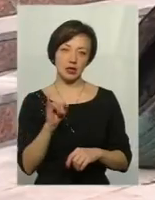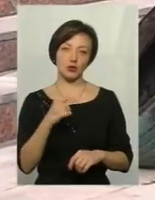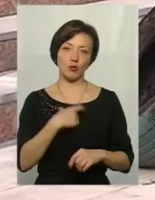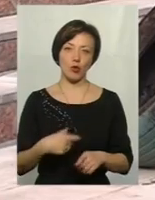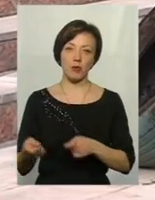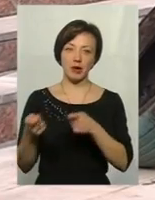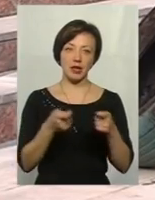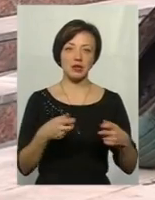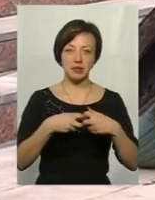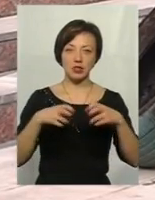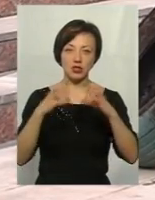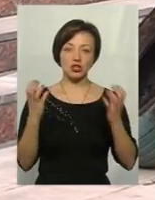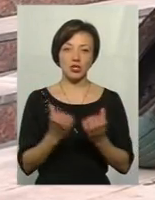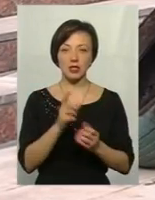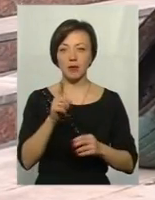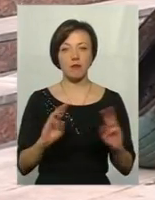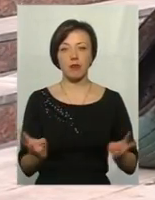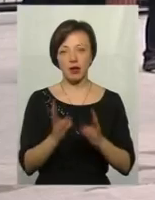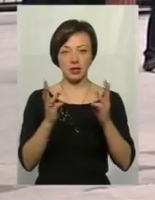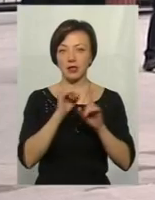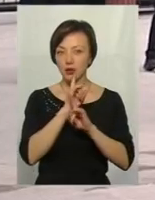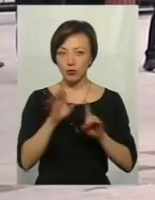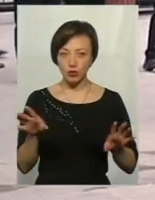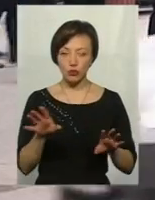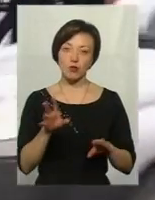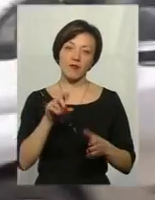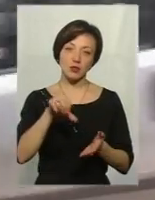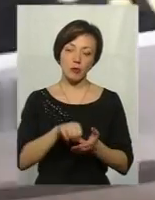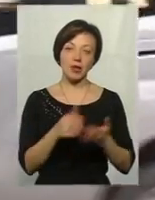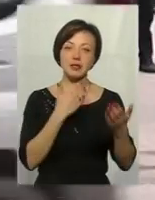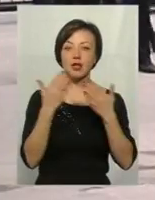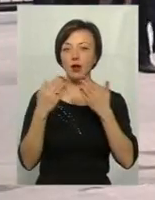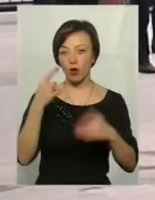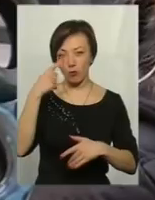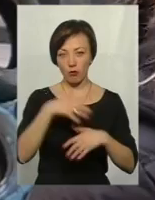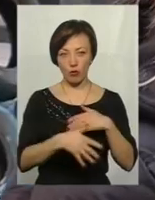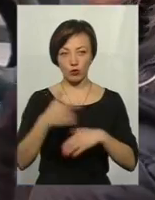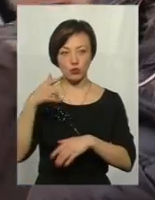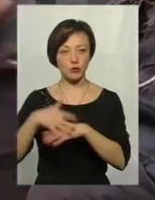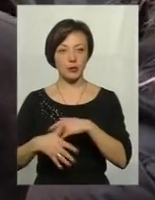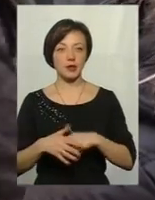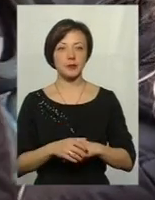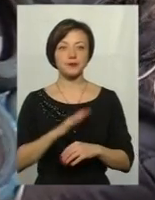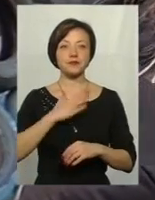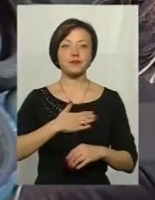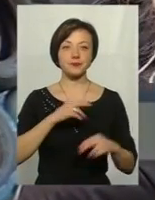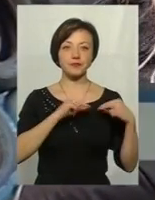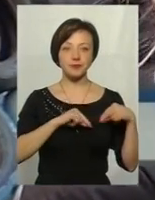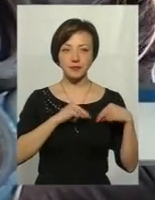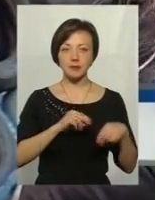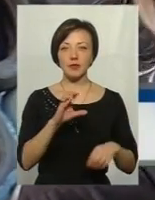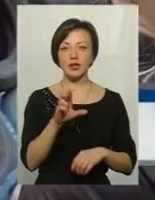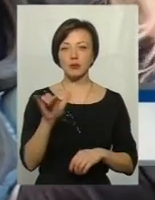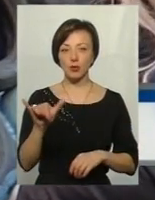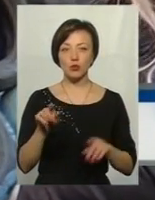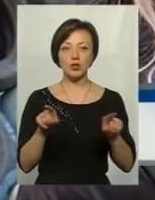принесли шини та запевняють, їх палити не будуть, бо виступають за діалог та порозуміння. Наші СБУшники також несуть службу